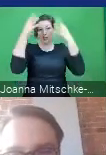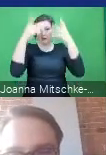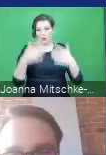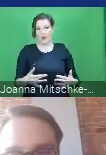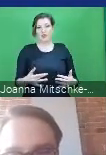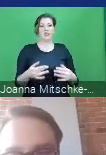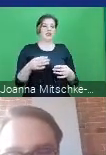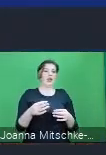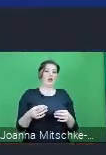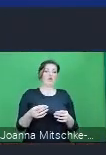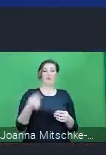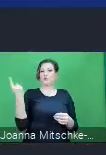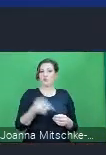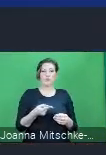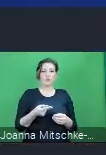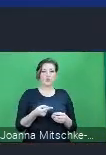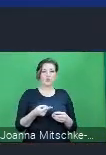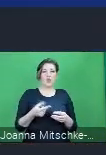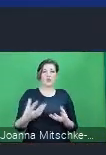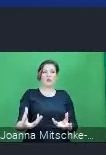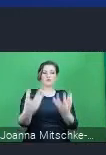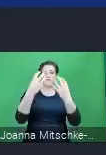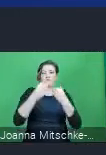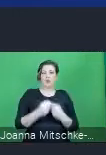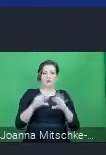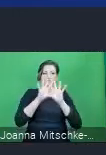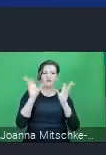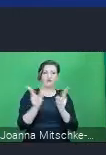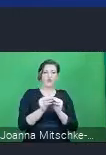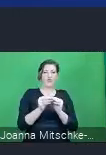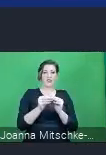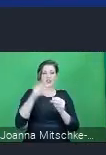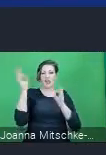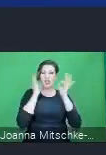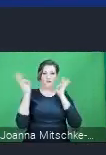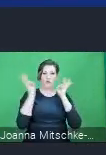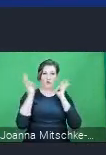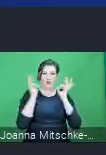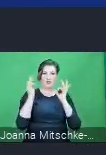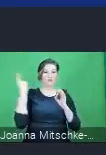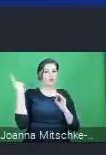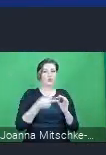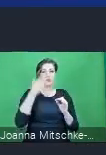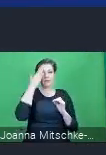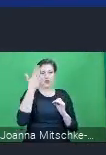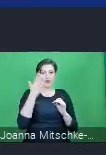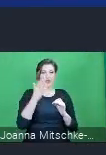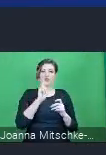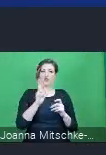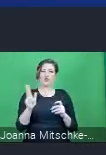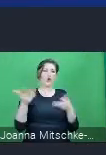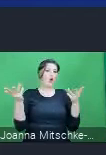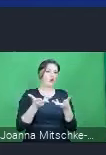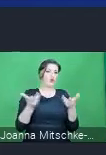pełnej informacji na temat sposobów ogrzewania budynków mieszkalnych w całej Polsce to jest główny cel. Będzie to możliwe właśnie dzięki